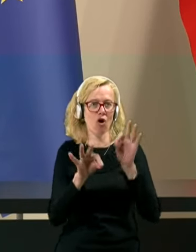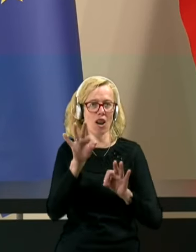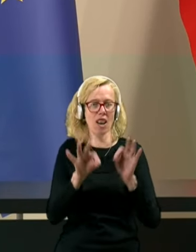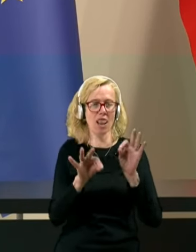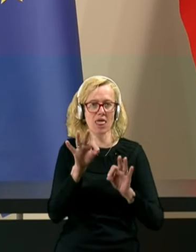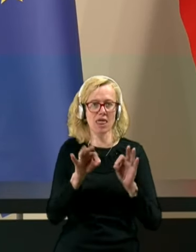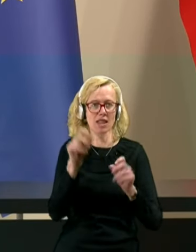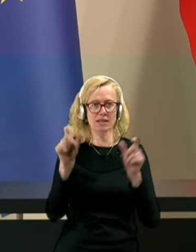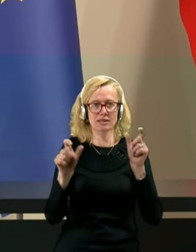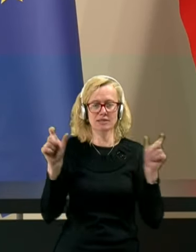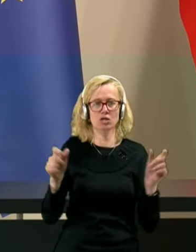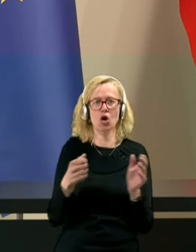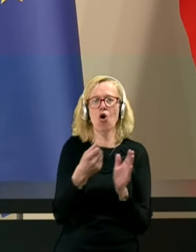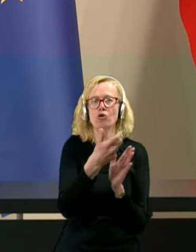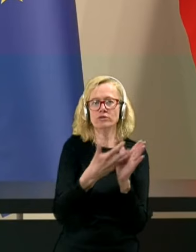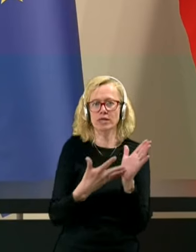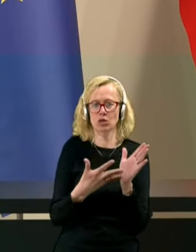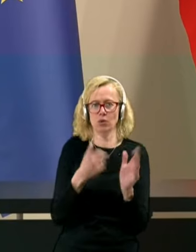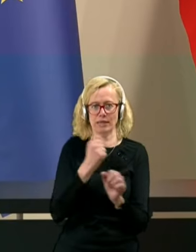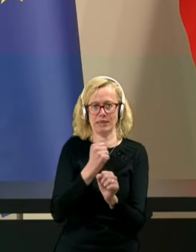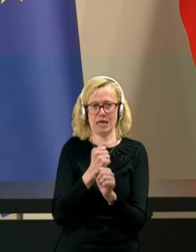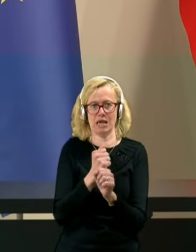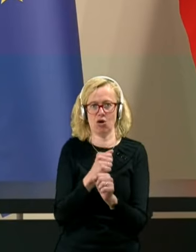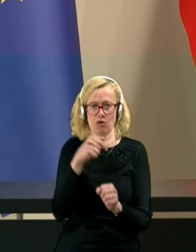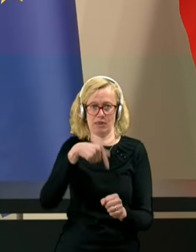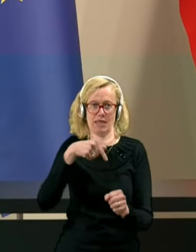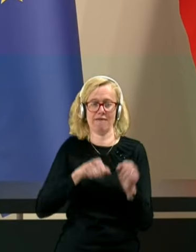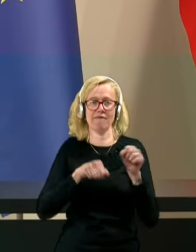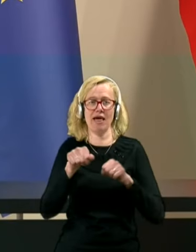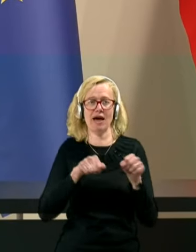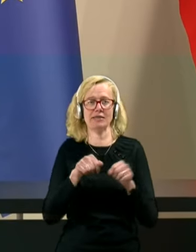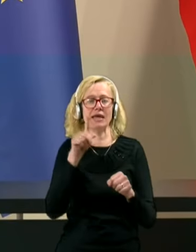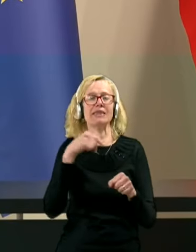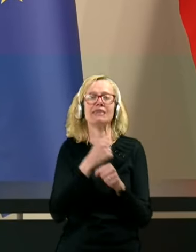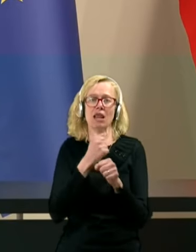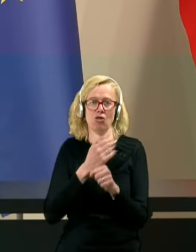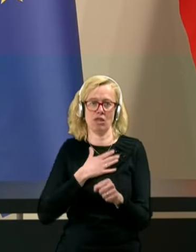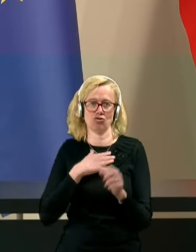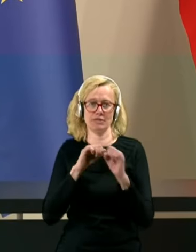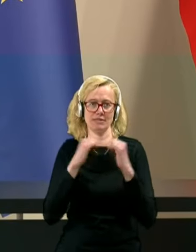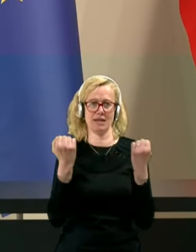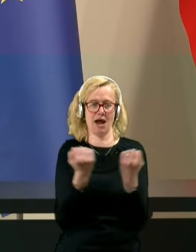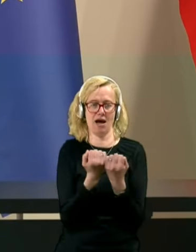voljivci ocenjujejo delo te vlade in delo naše stranke v tej vladi.